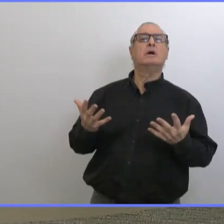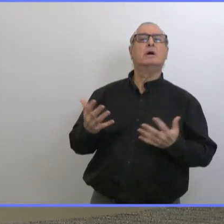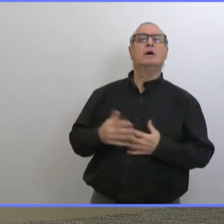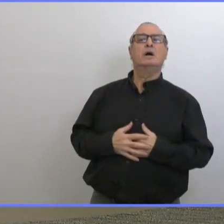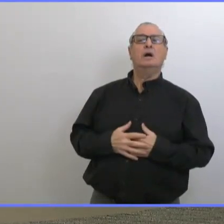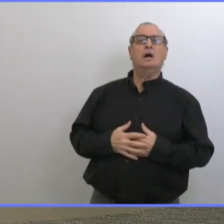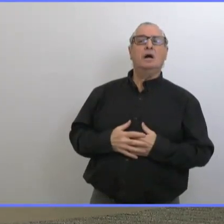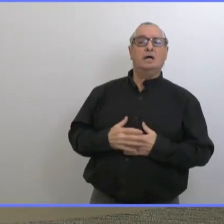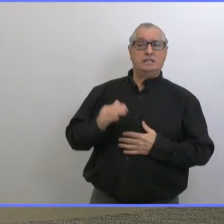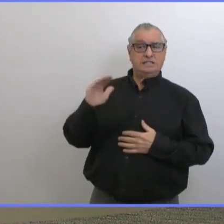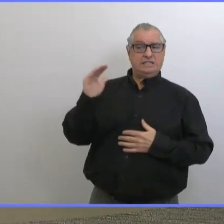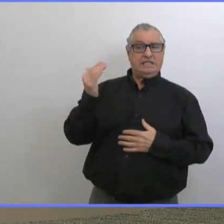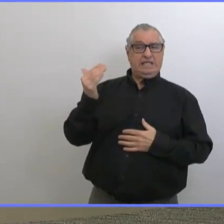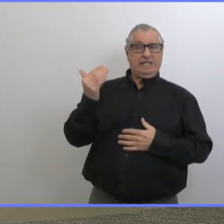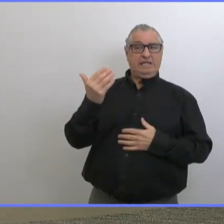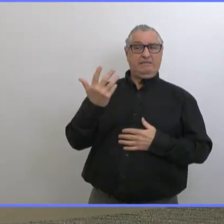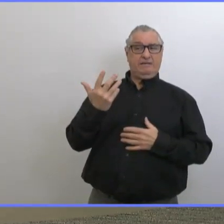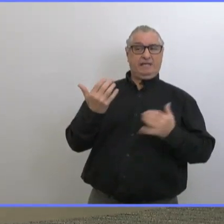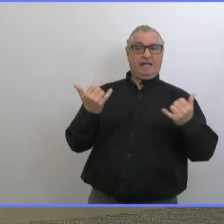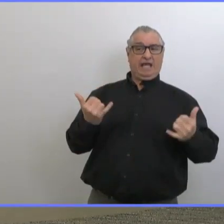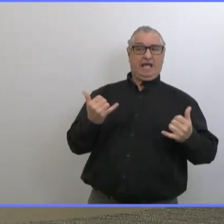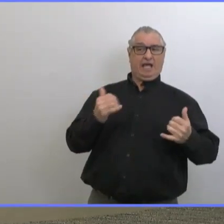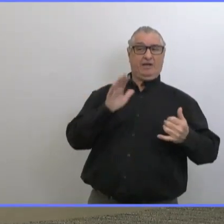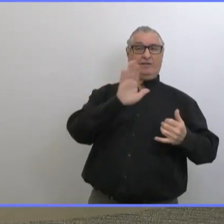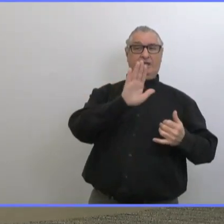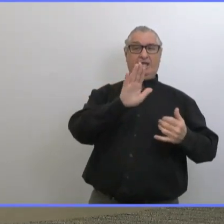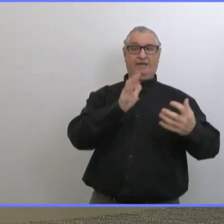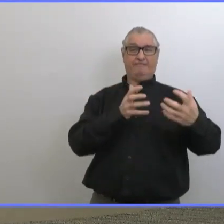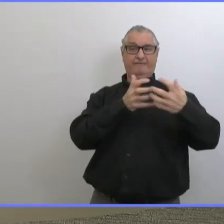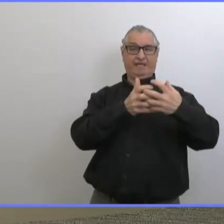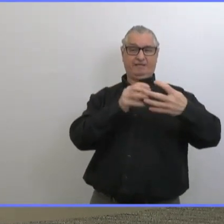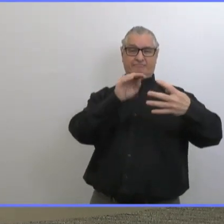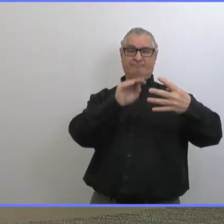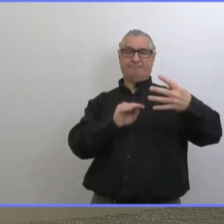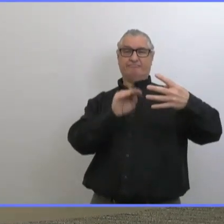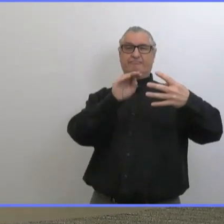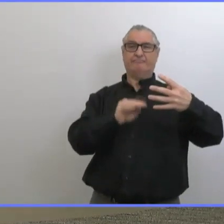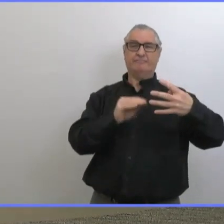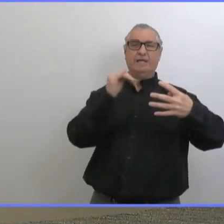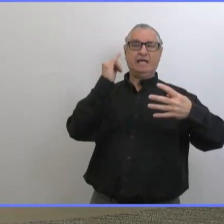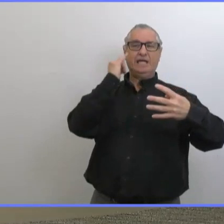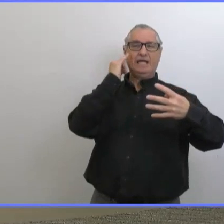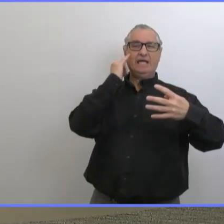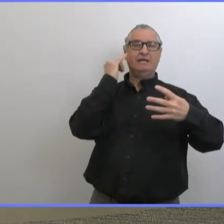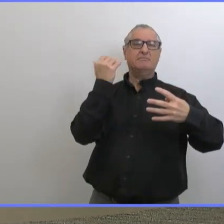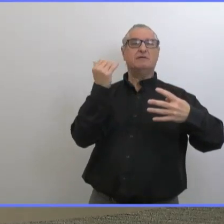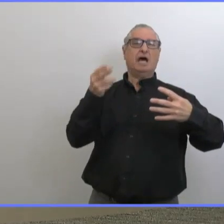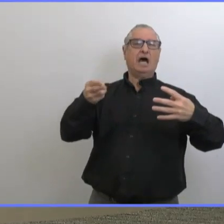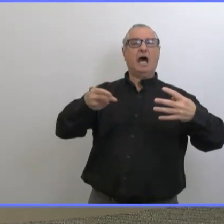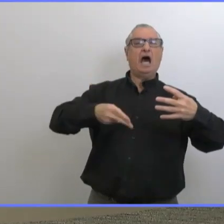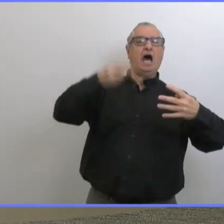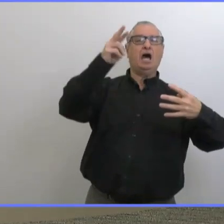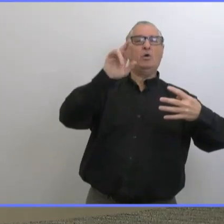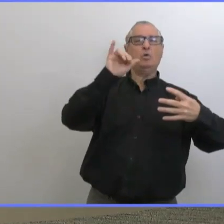Au niveau des personnes immunocompromises, on dirait qu'elles tombent dans la catégorie